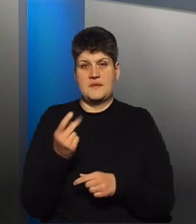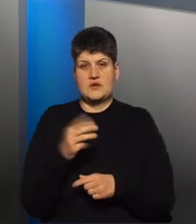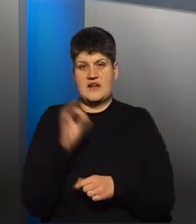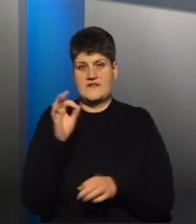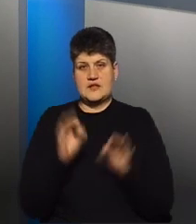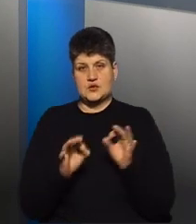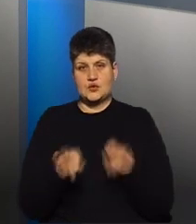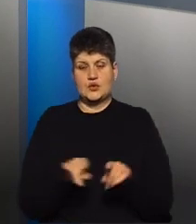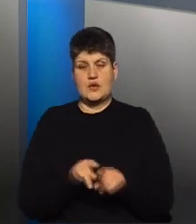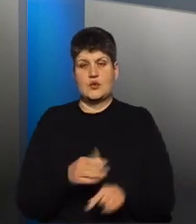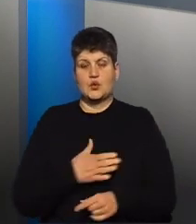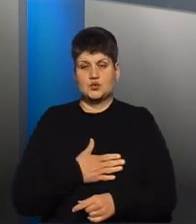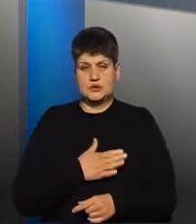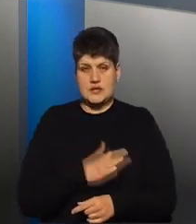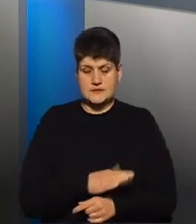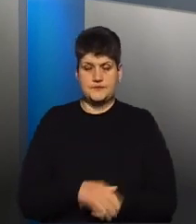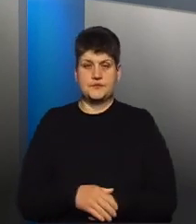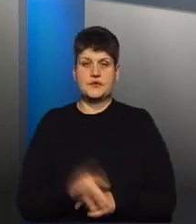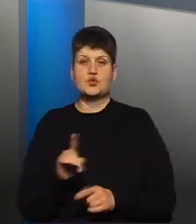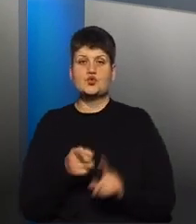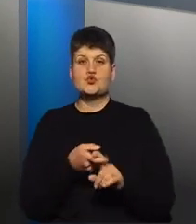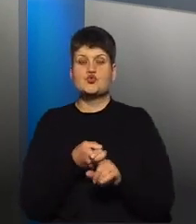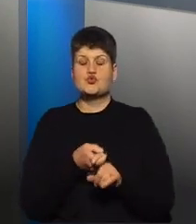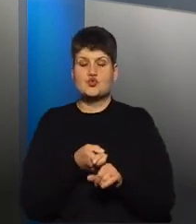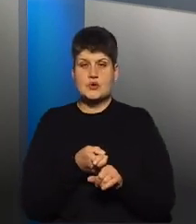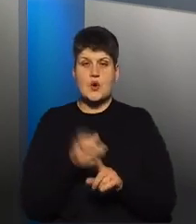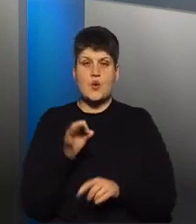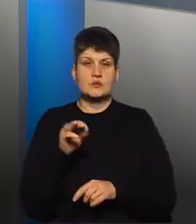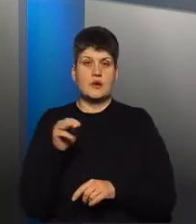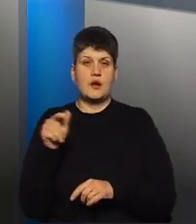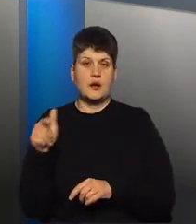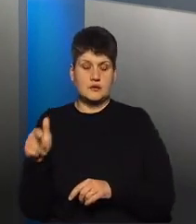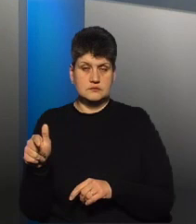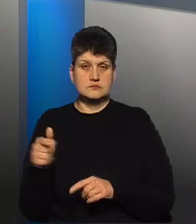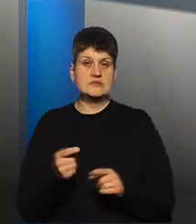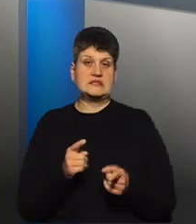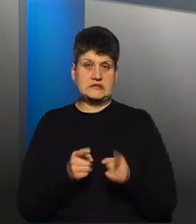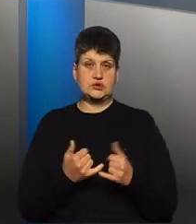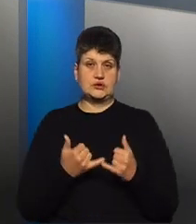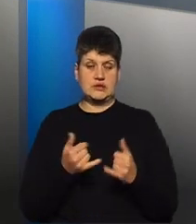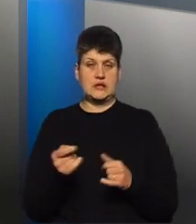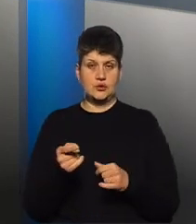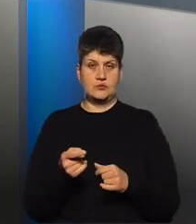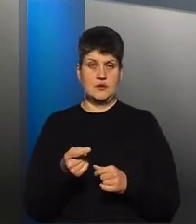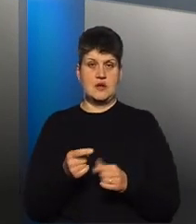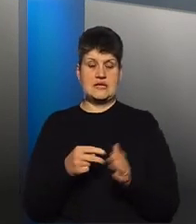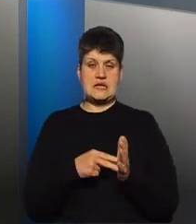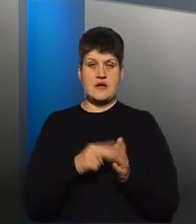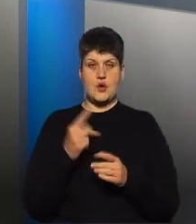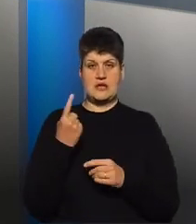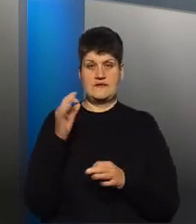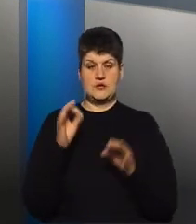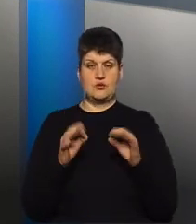у нас. Що стосується по ОТГ, так, дійсно, для Тернополя ставка 1%, по різних об'єктах